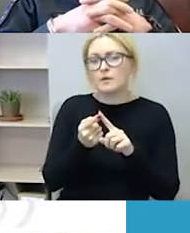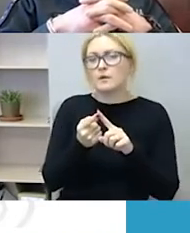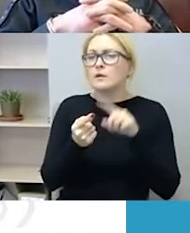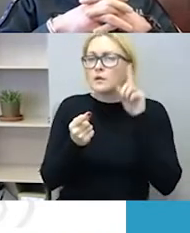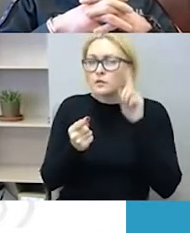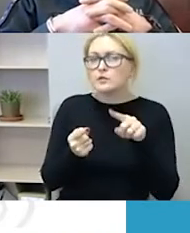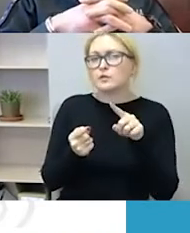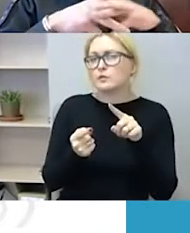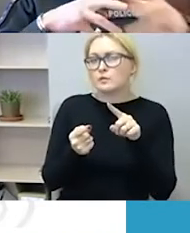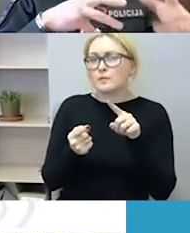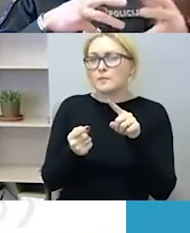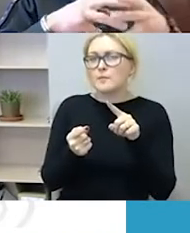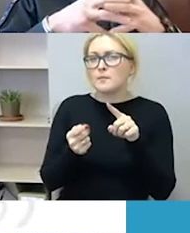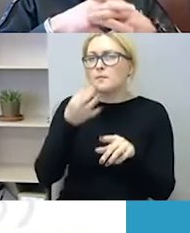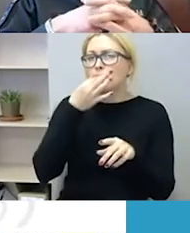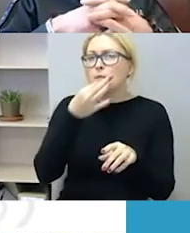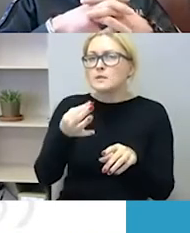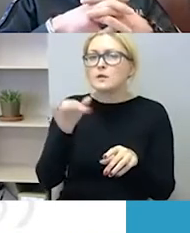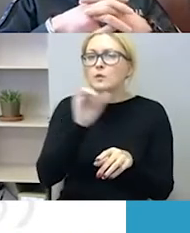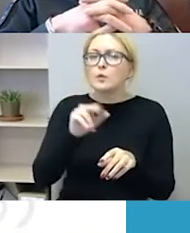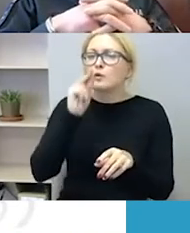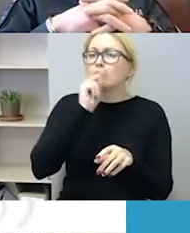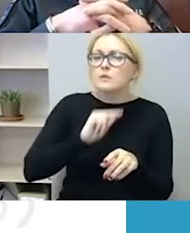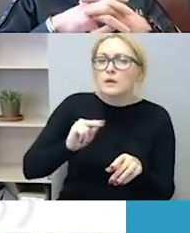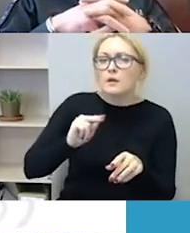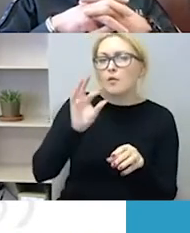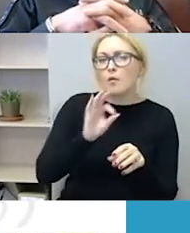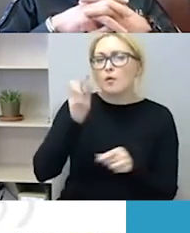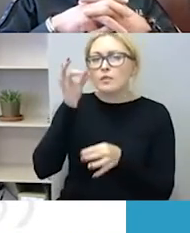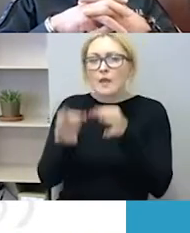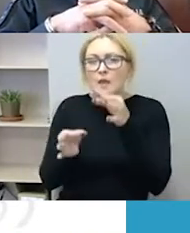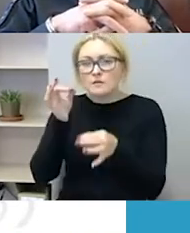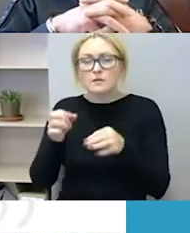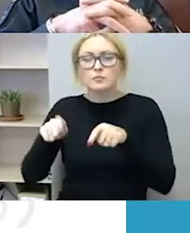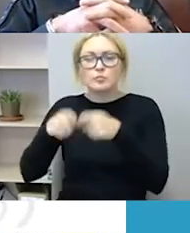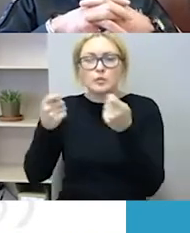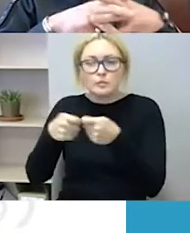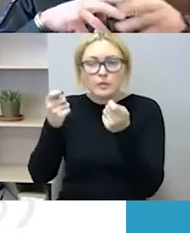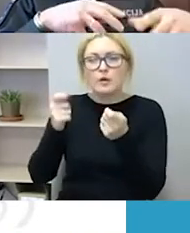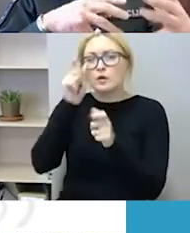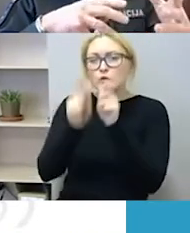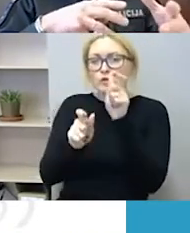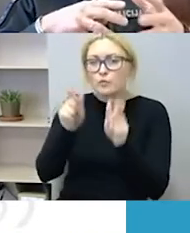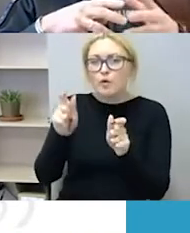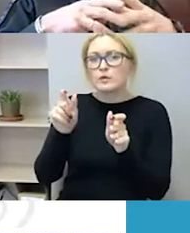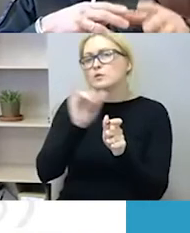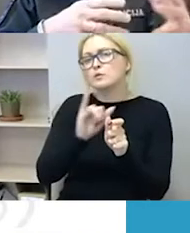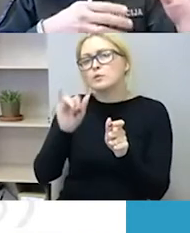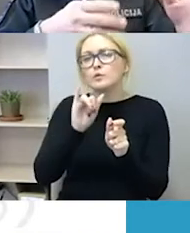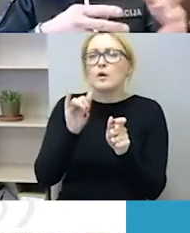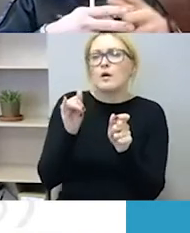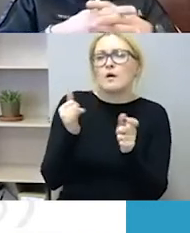pažymėti tie nusikaltimai ir kiti teisės pažeidimai, kurie yra padaromi prie žmonės, kurie yra galbūt šiek tiek, na,